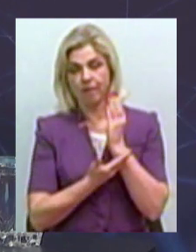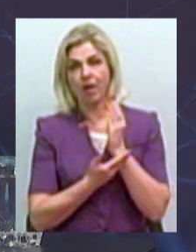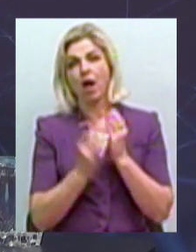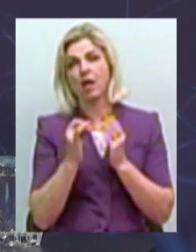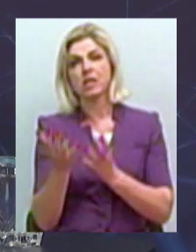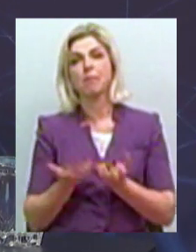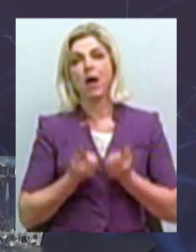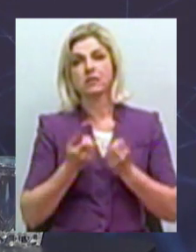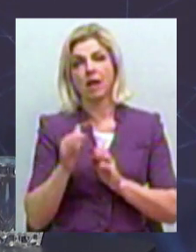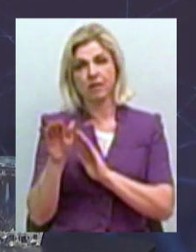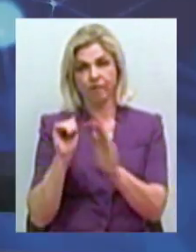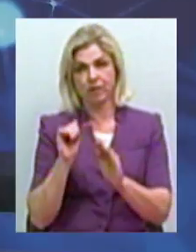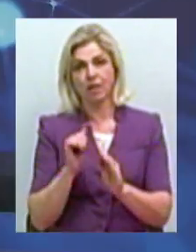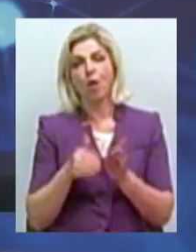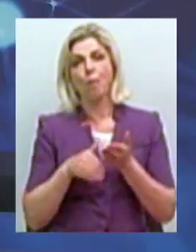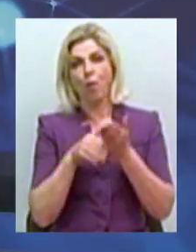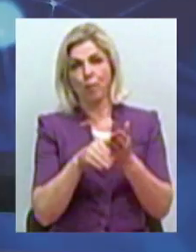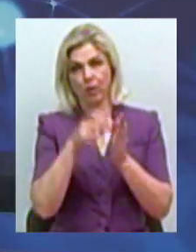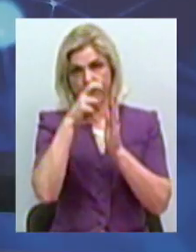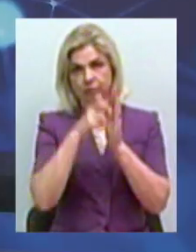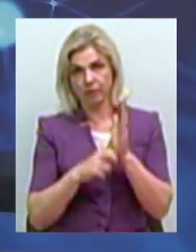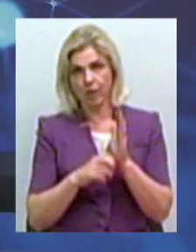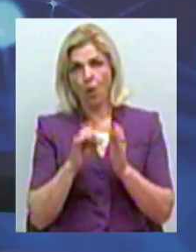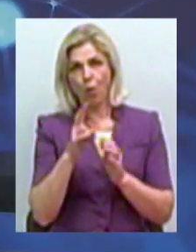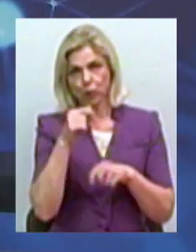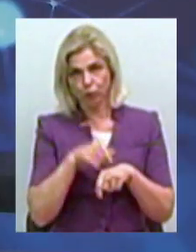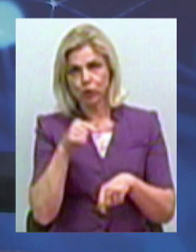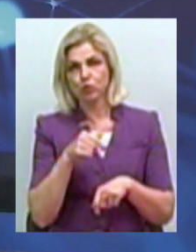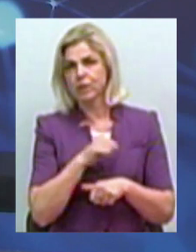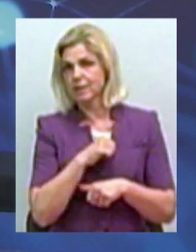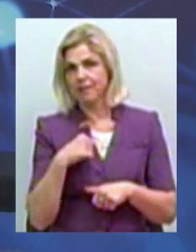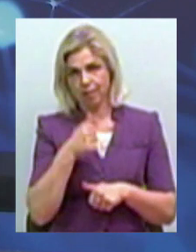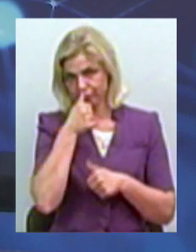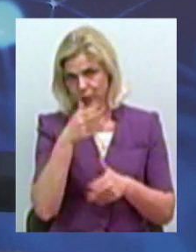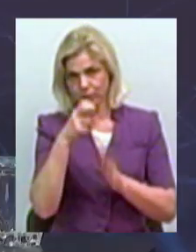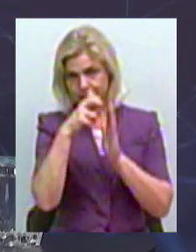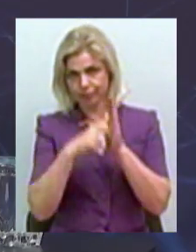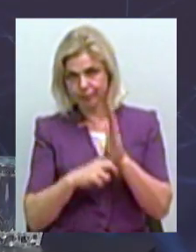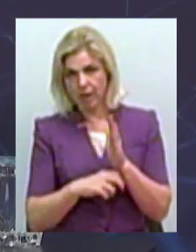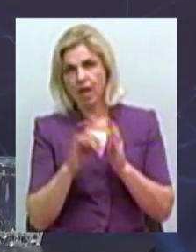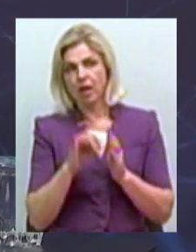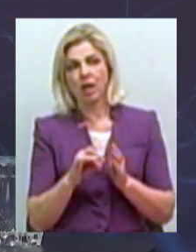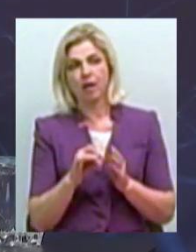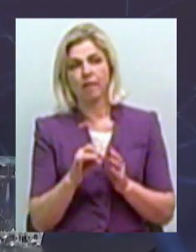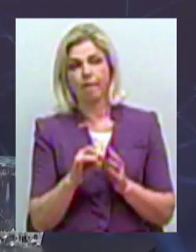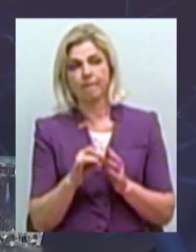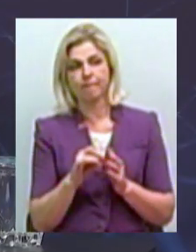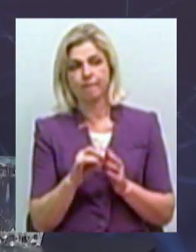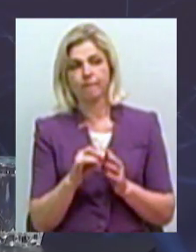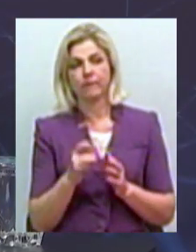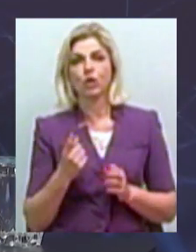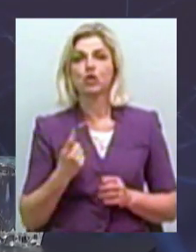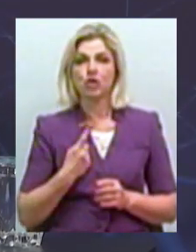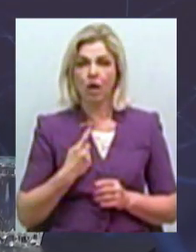він відчув в цей момент, що йому це не вдається. Він ліз вже на вмання, а чекав.